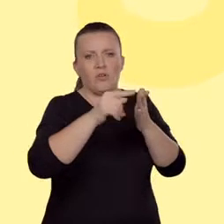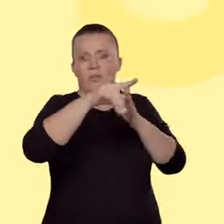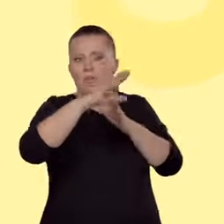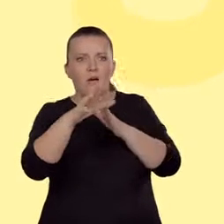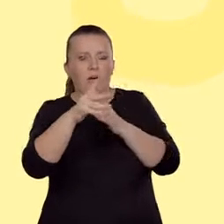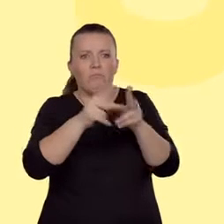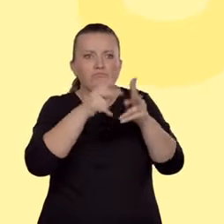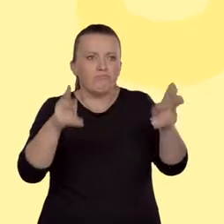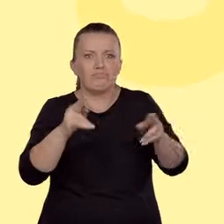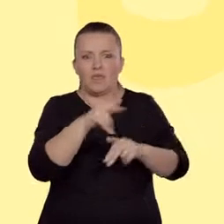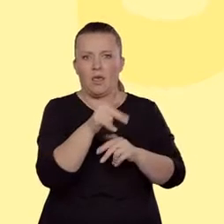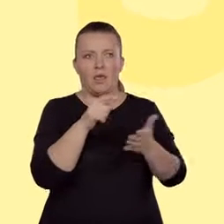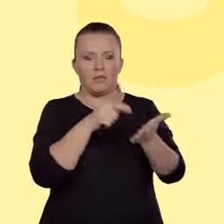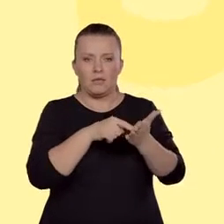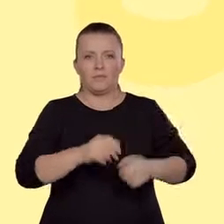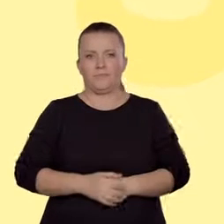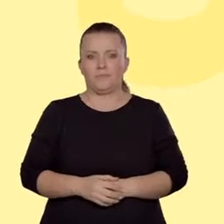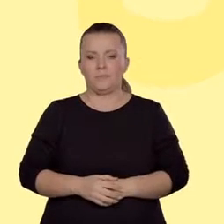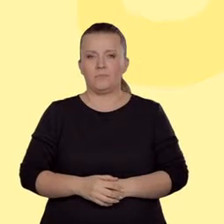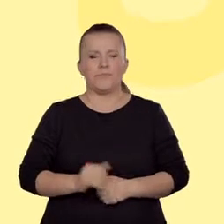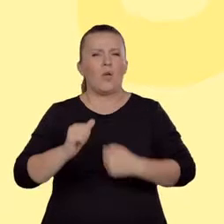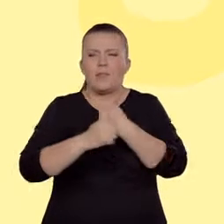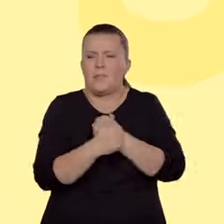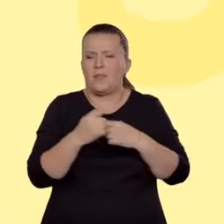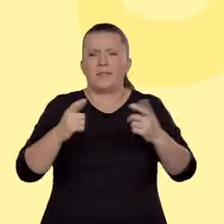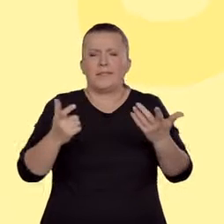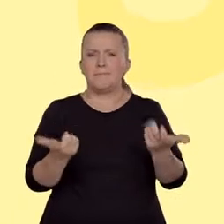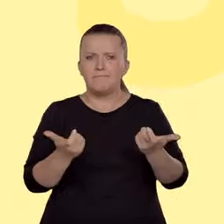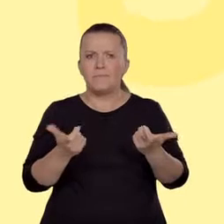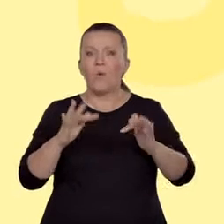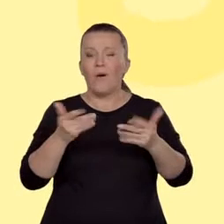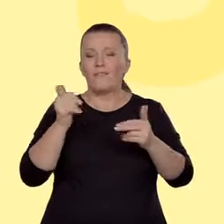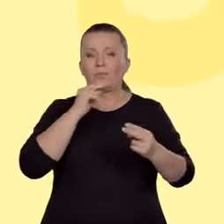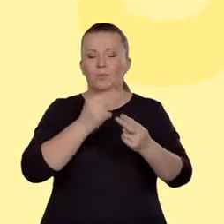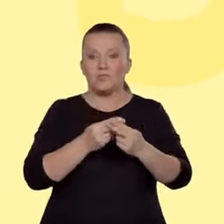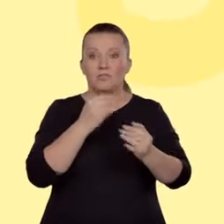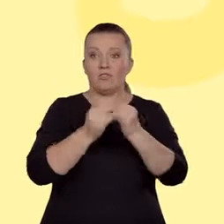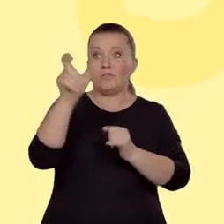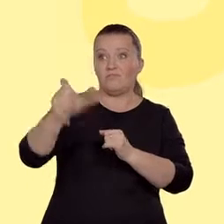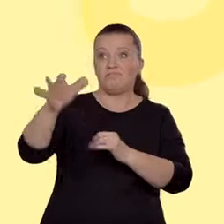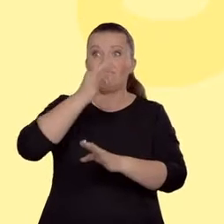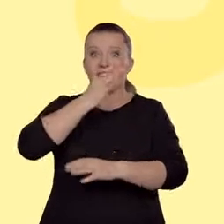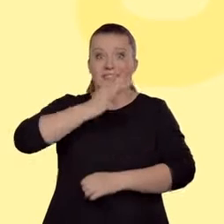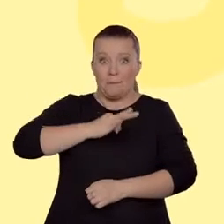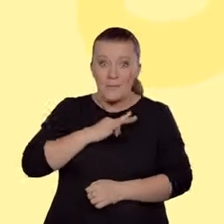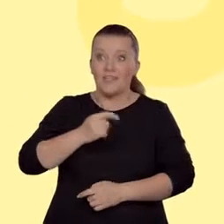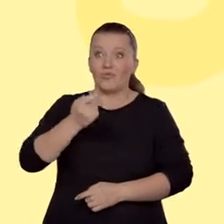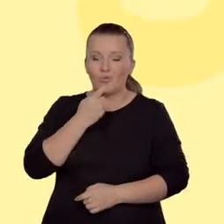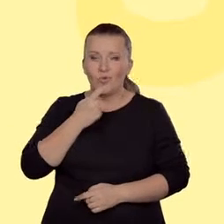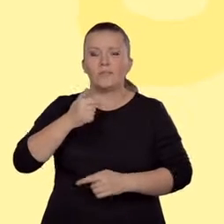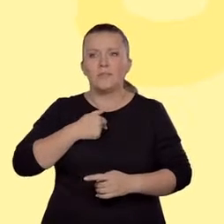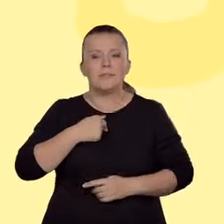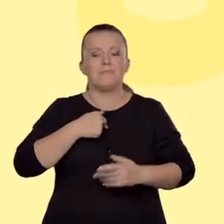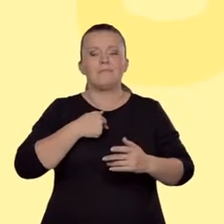doświadczeń. Najprościej mówiąc, interpretacja to nasza odpowiedź na pytanie, o czym jest utwór. I od takiej odpowiedzi warto